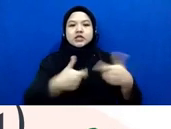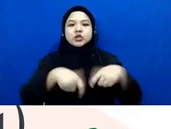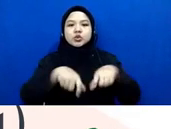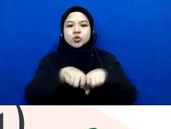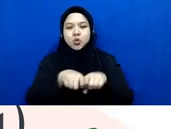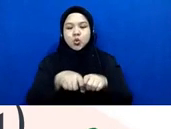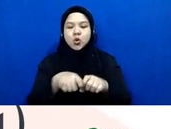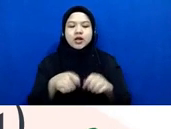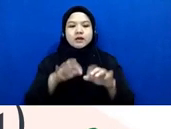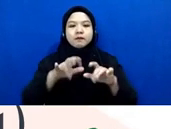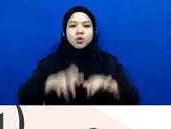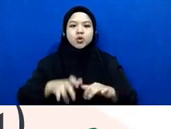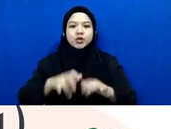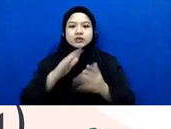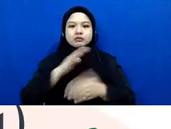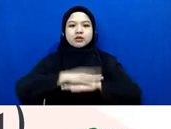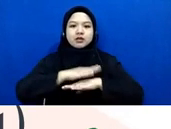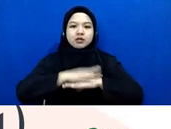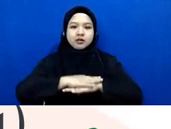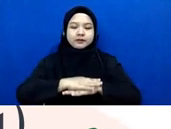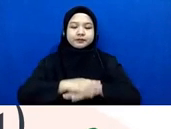itu penting bagi seorang jurnalis tahu